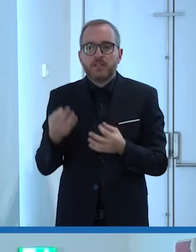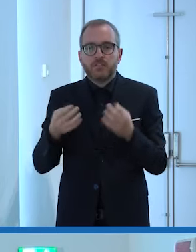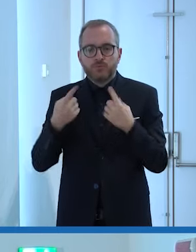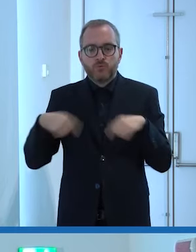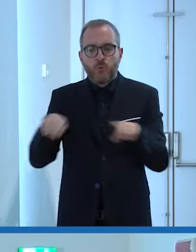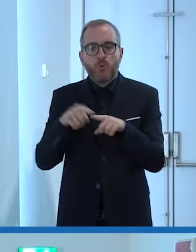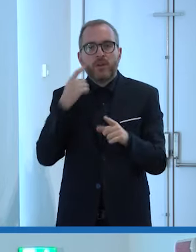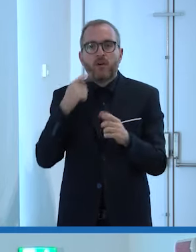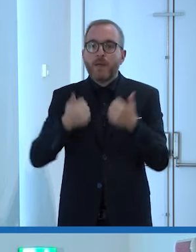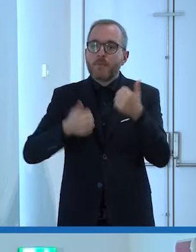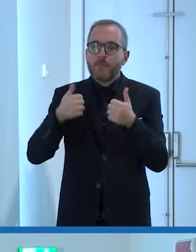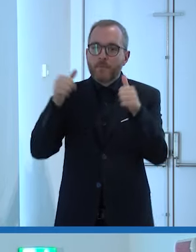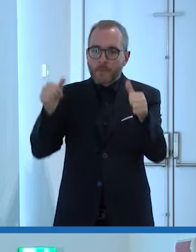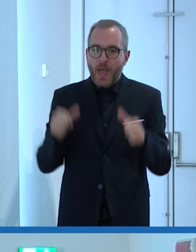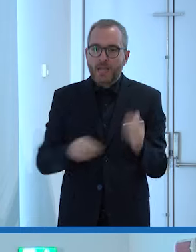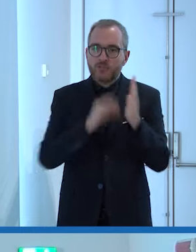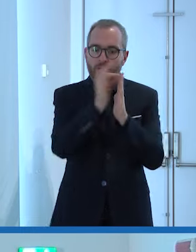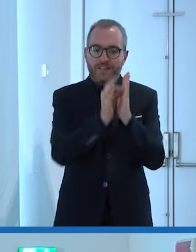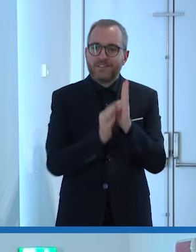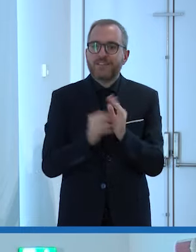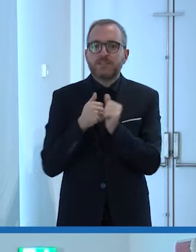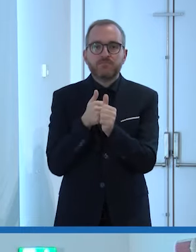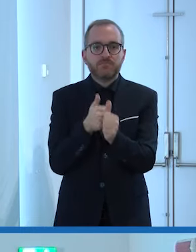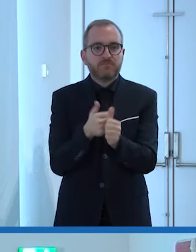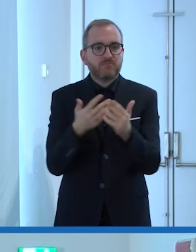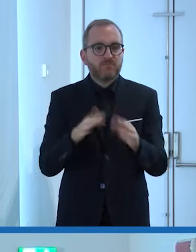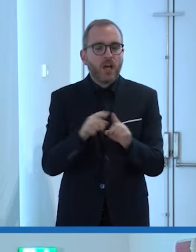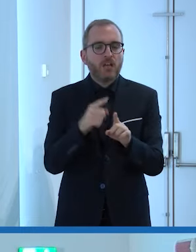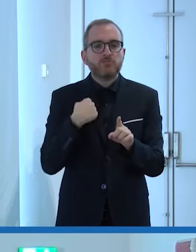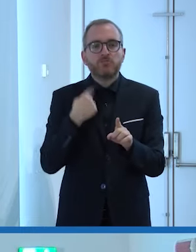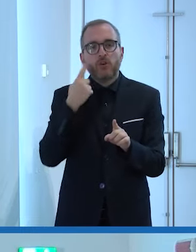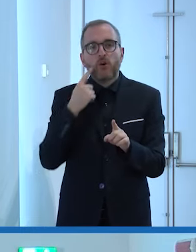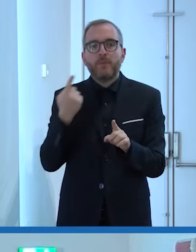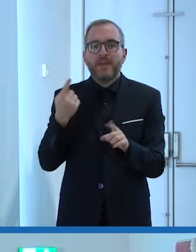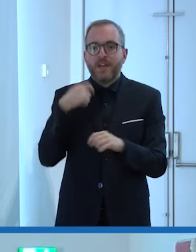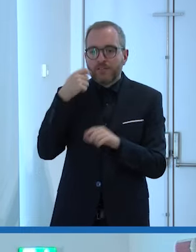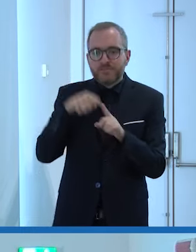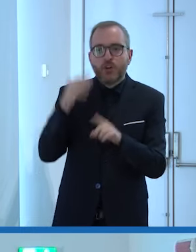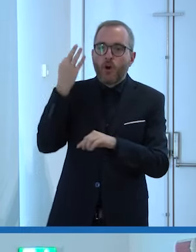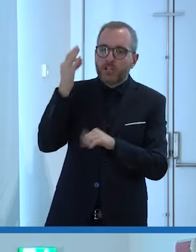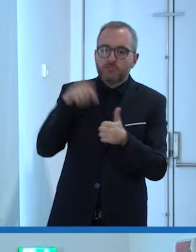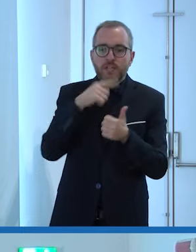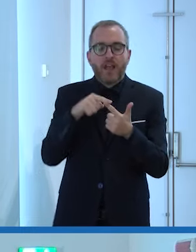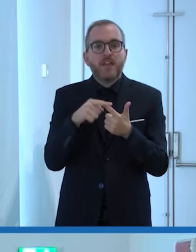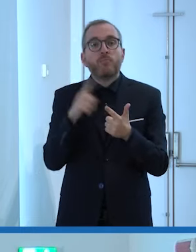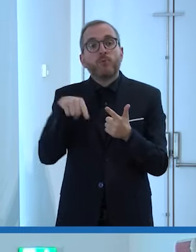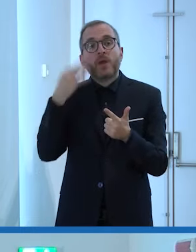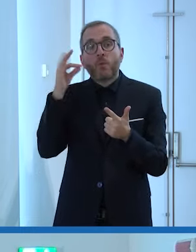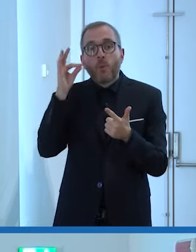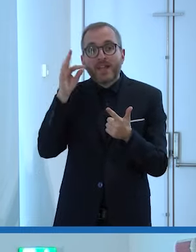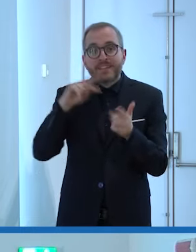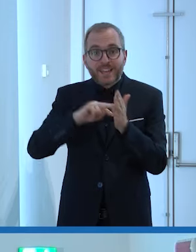previsti dal bando in particolare l'originalità dell'idea, la qualità tecnica delle